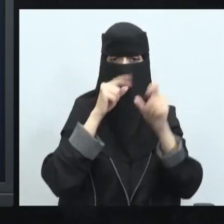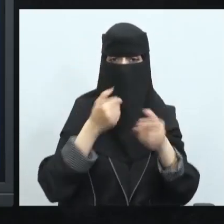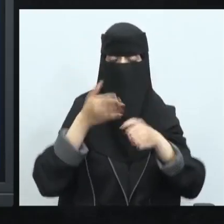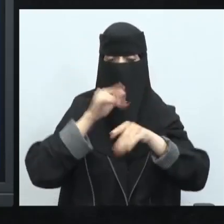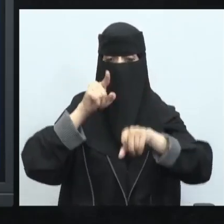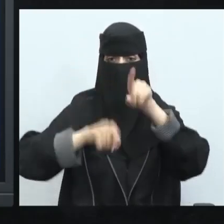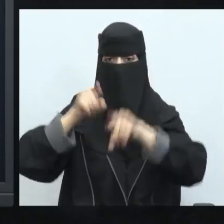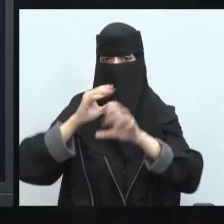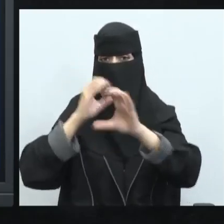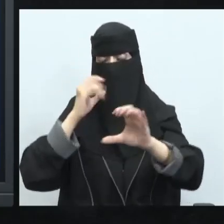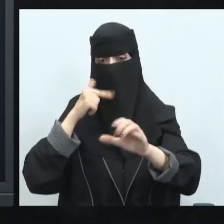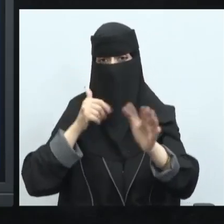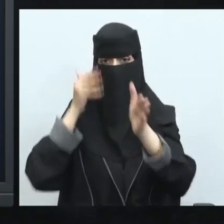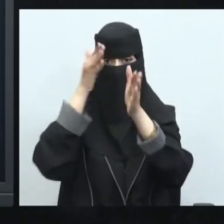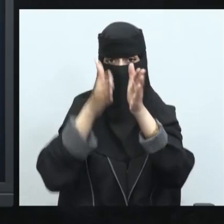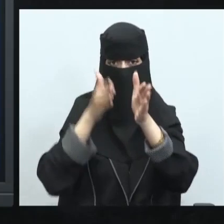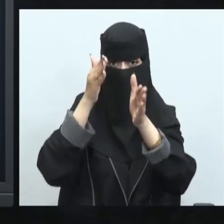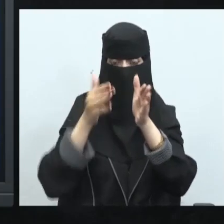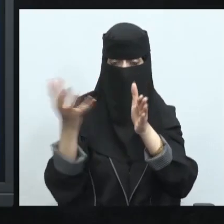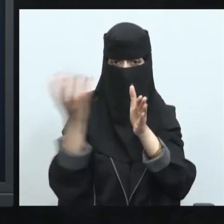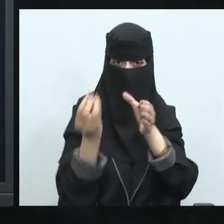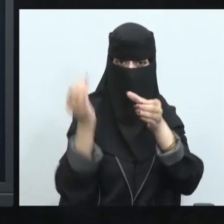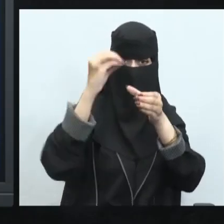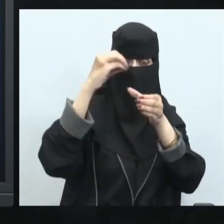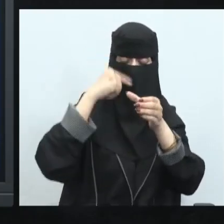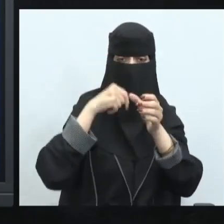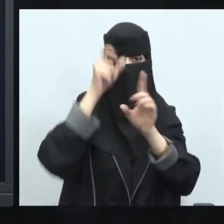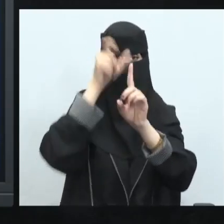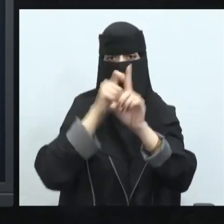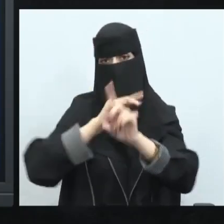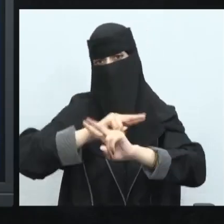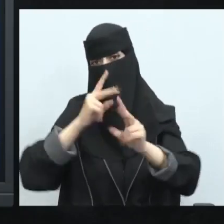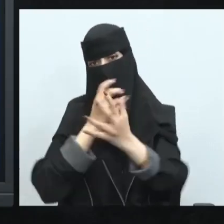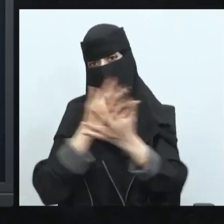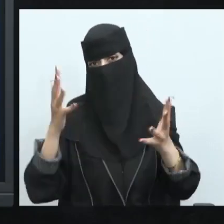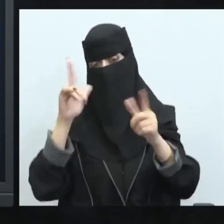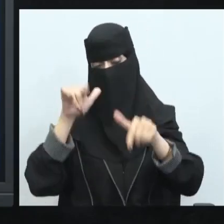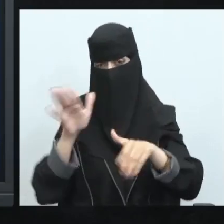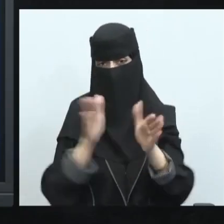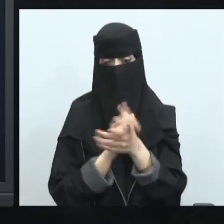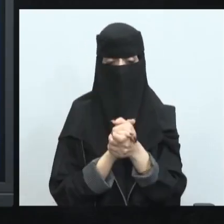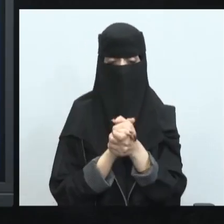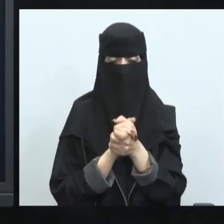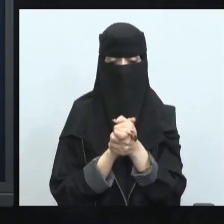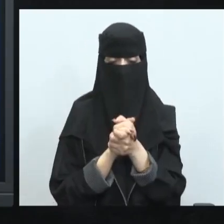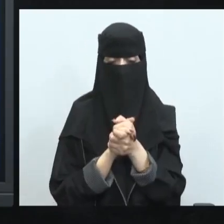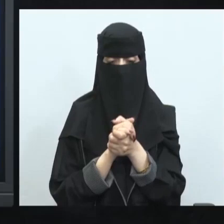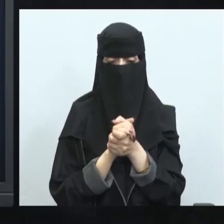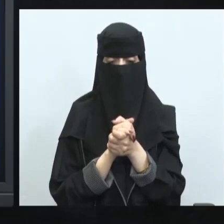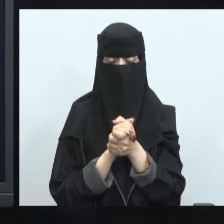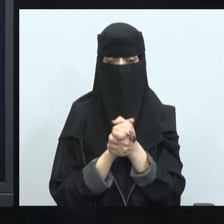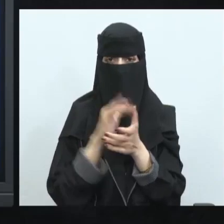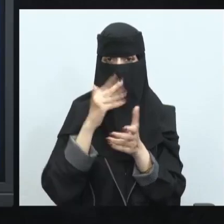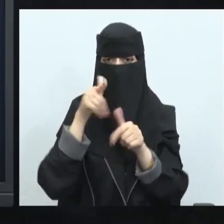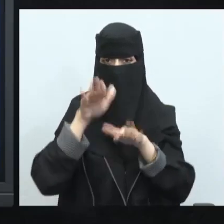بالحافلات التي تنقل عدد محدود وبالتالي كثرة الحافلات سيكون هناك تأثير على البيئة كذلك فيما